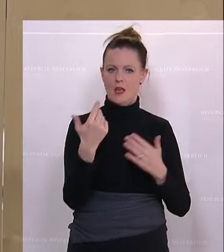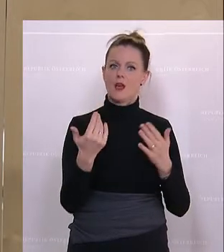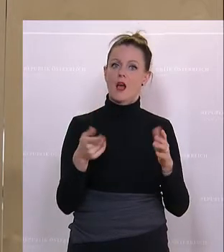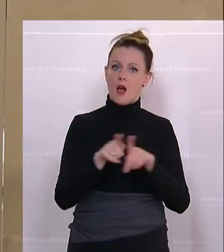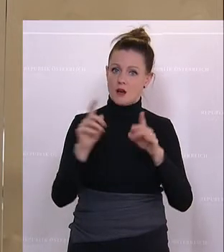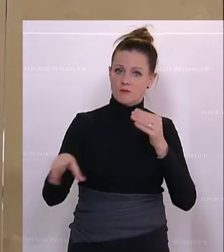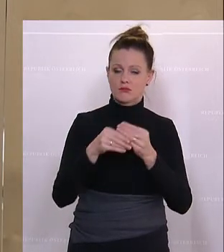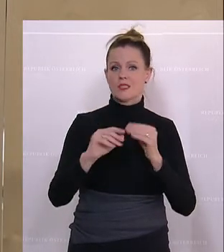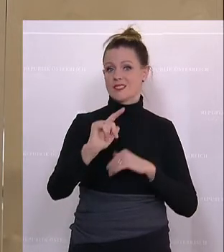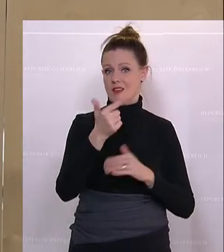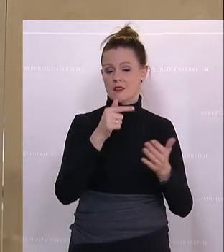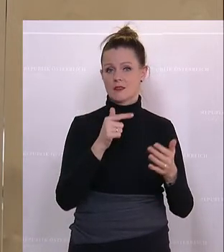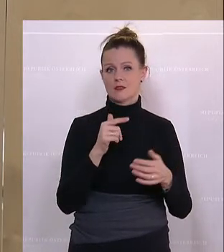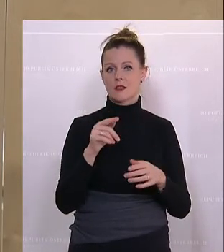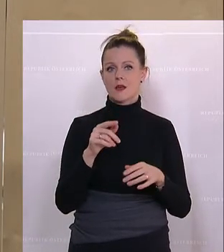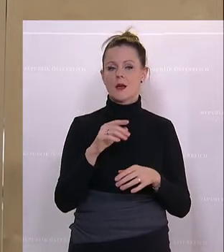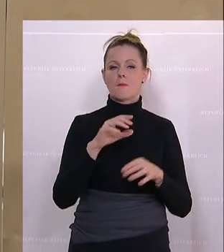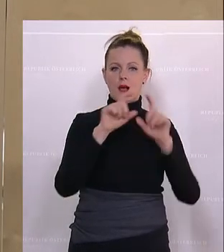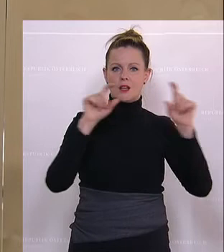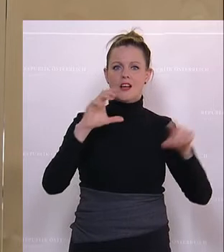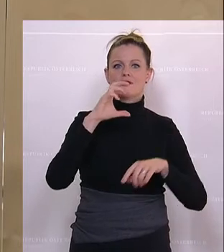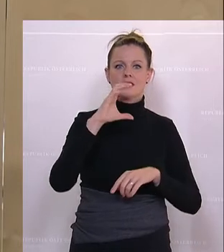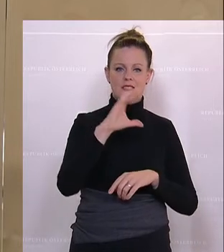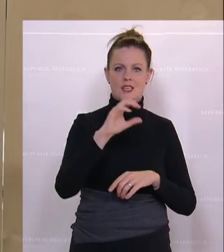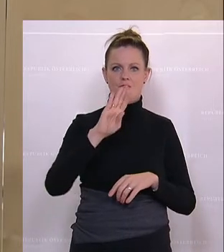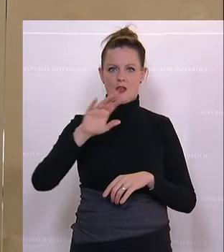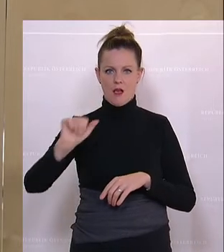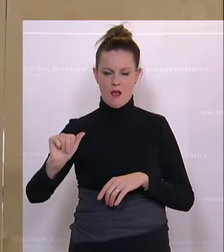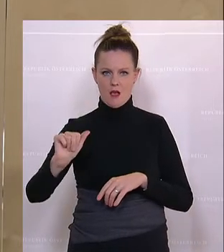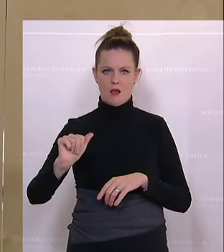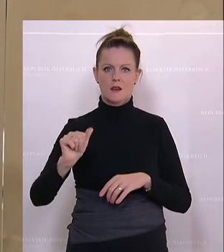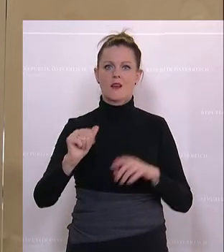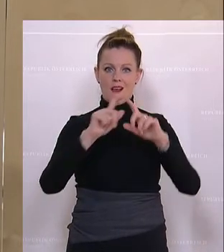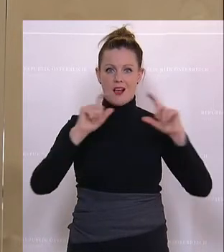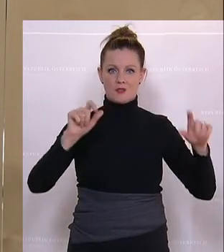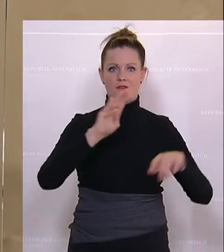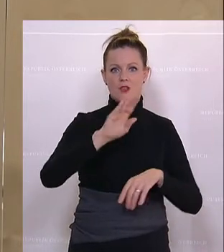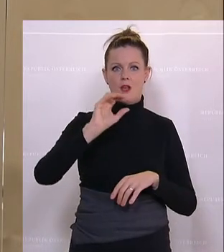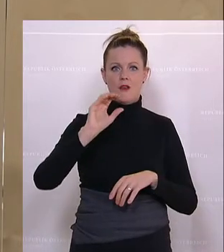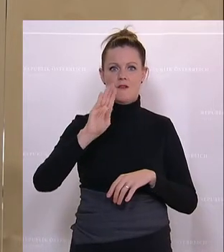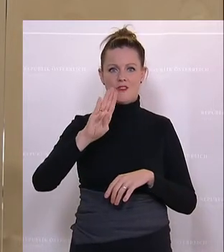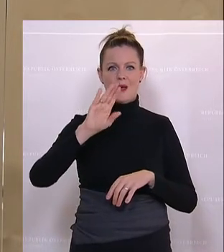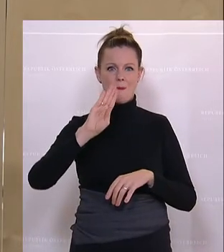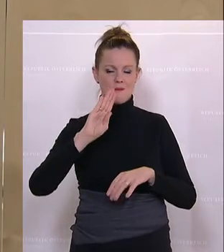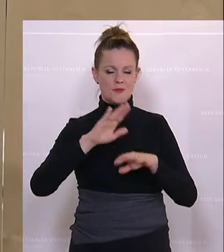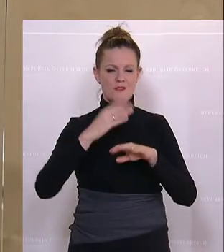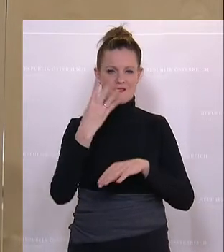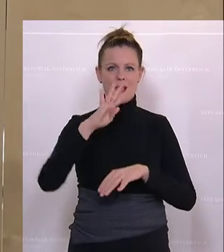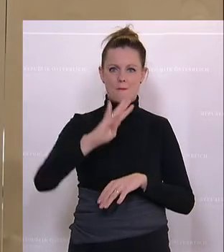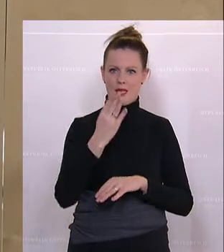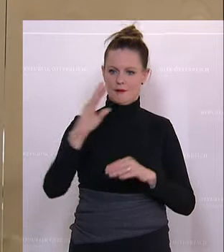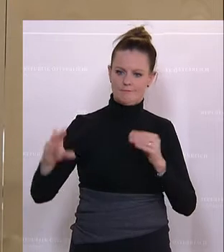angefügt. Zweitens, nach § 10 Absatz 4a wird folgende Absatz 4b eingefügt. Vor der